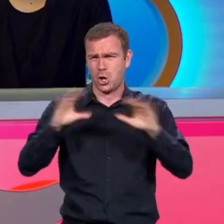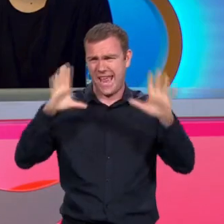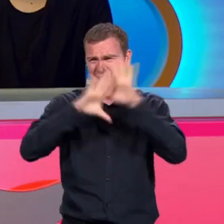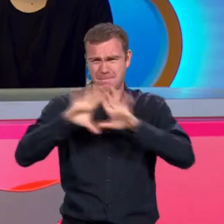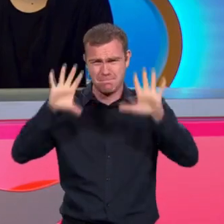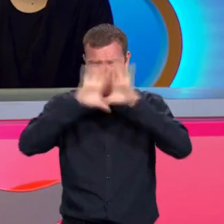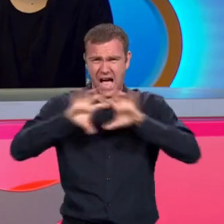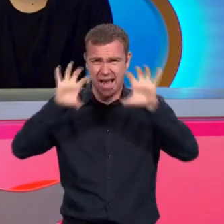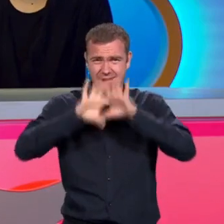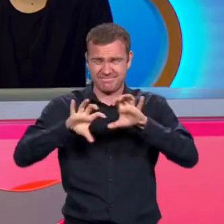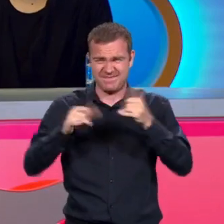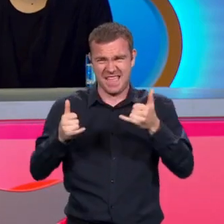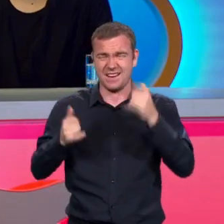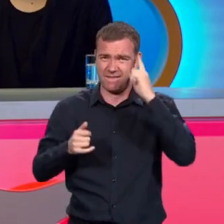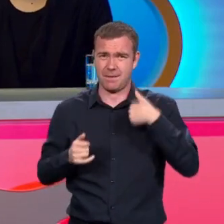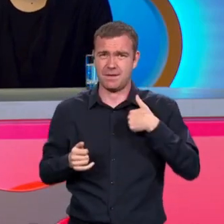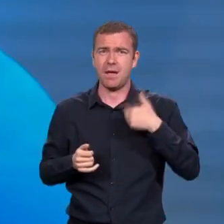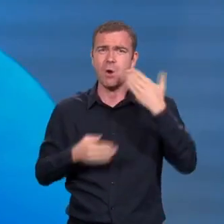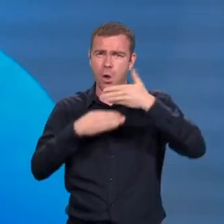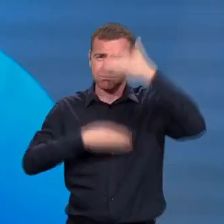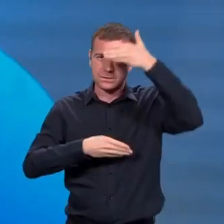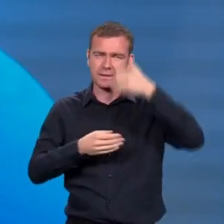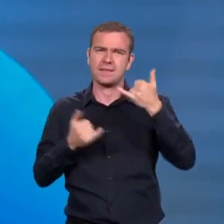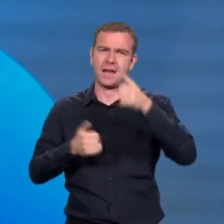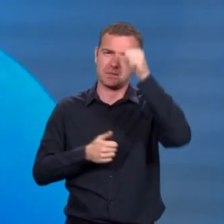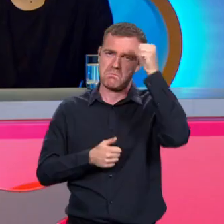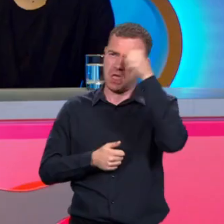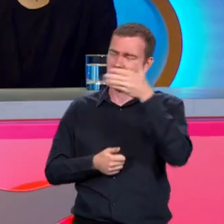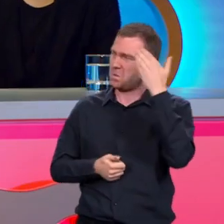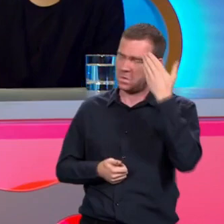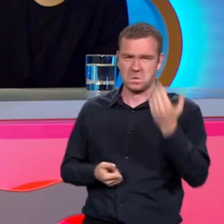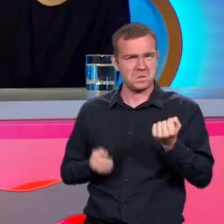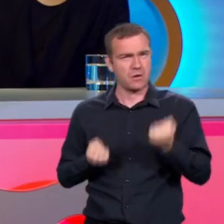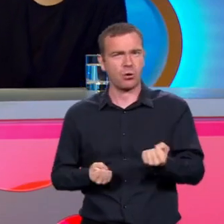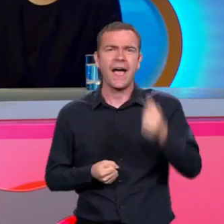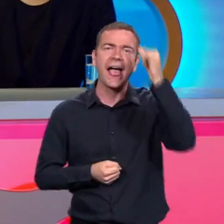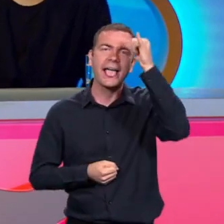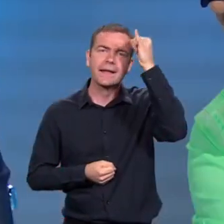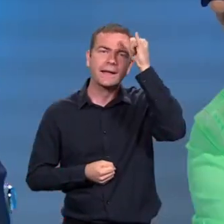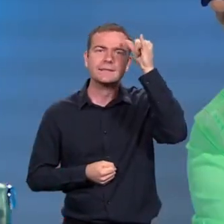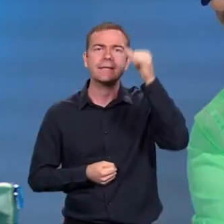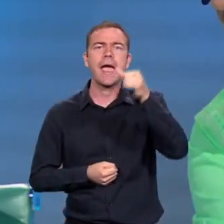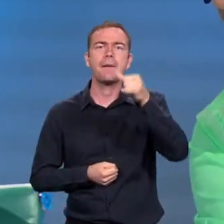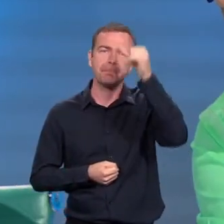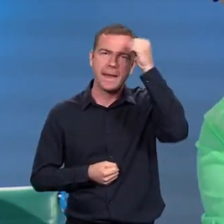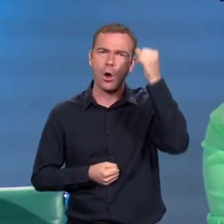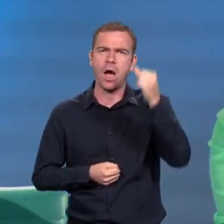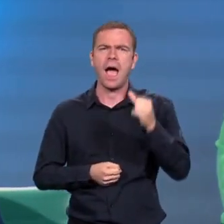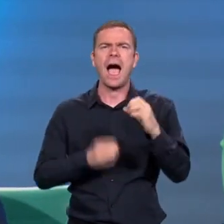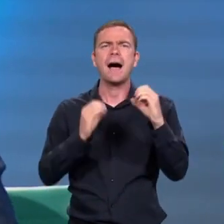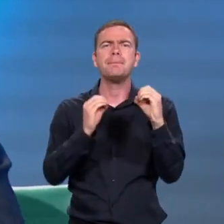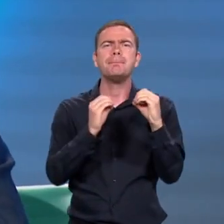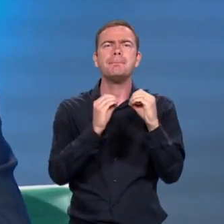plexisklo špeciálne. sú... Ten štít. No a teraz meno, no tak to sme... Bude mi stačiť možno aj krsne. No ja teraz neviem, či je to